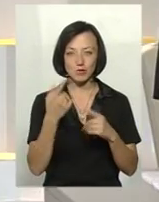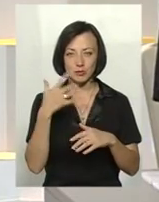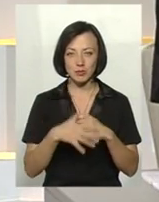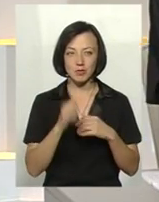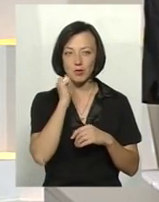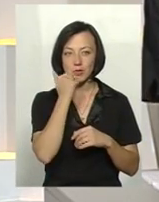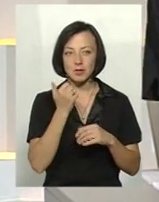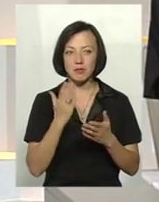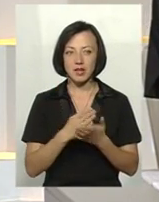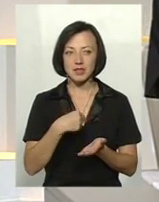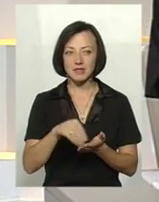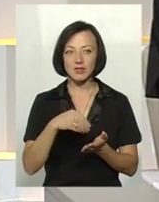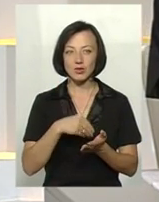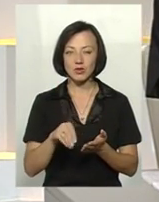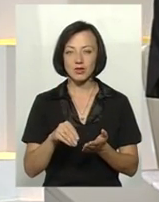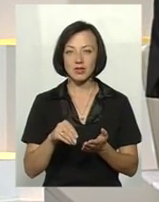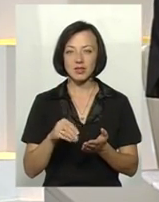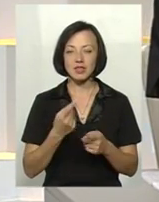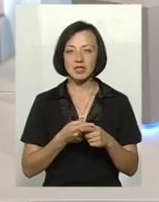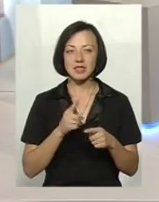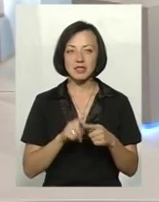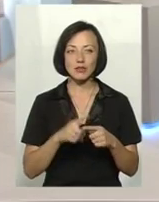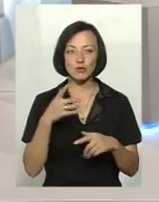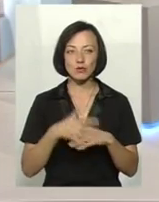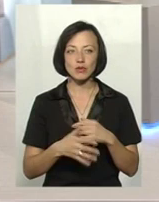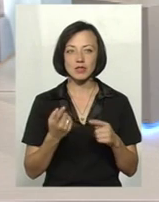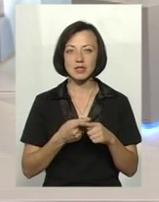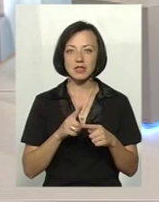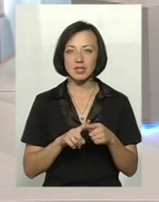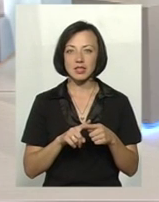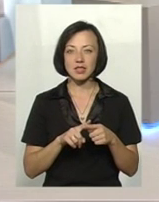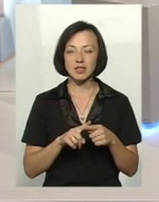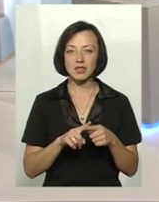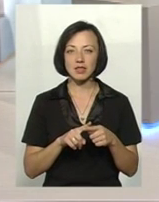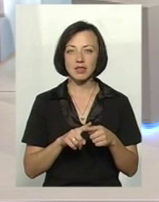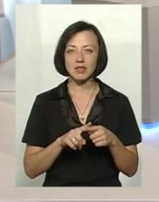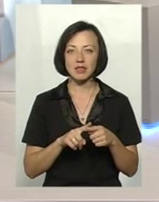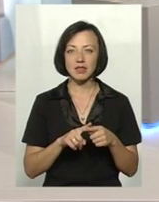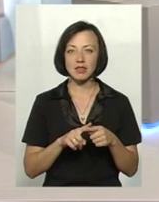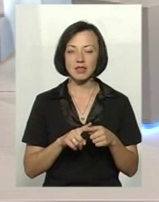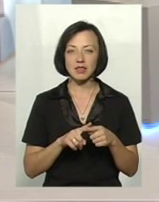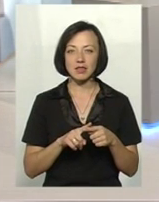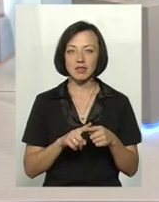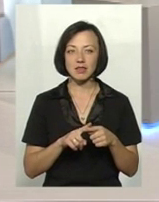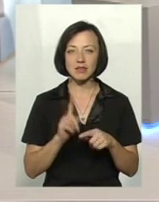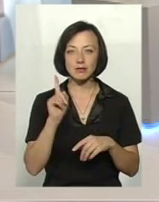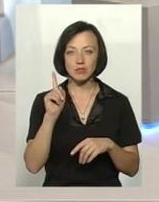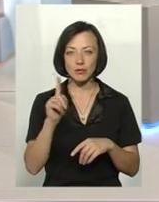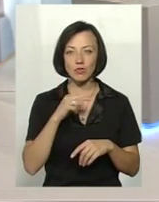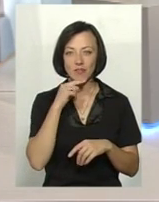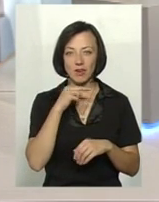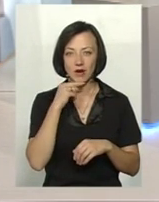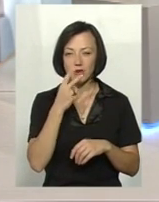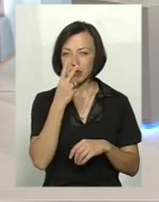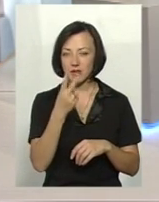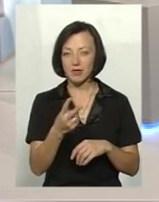бабусі, яка тримає вдома свиню, і щоб вона розуміла, що тут в неї має задзвонити дзвіночок, увага,